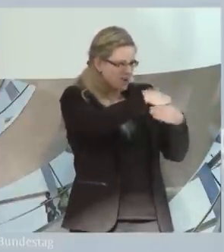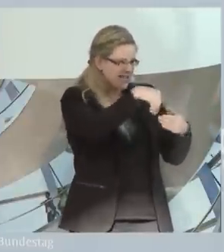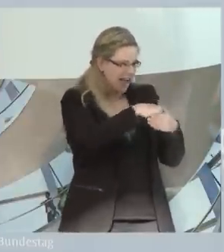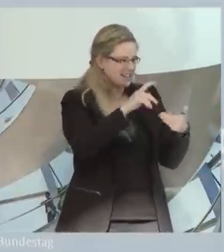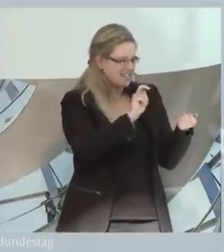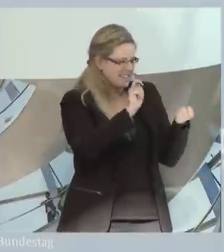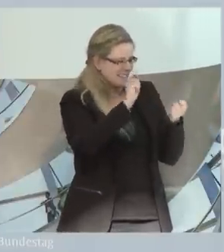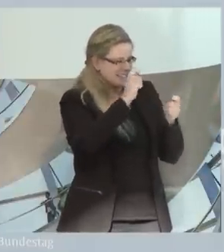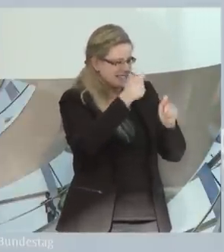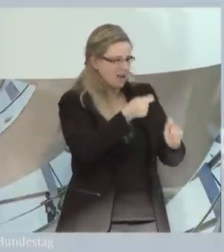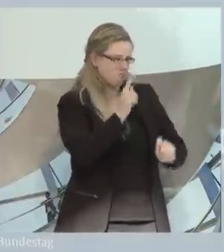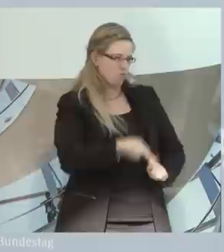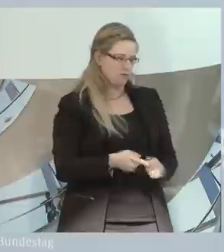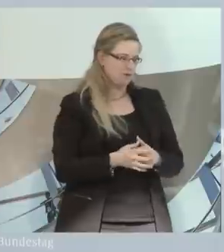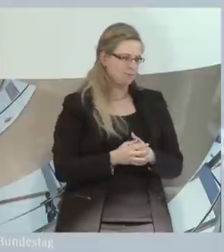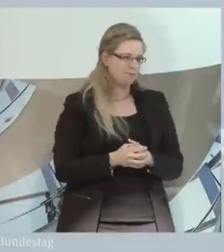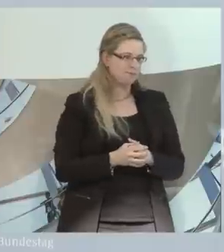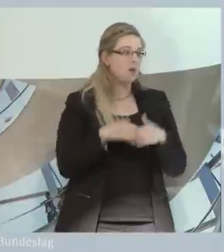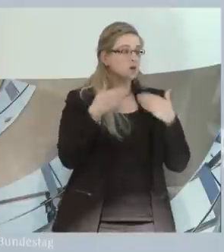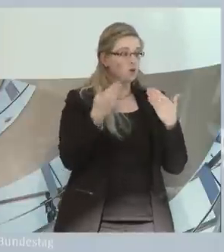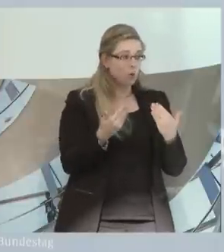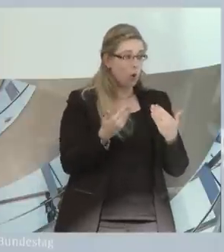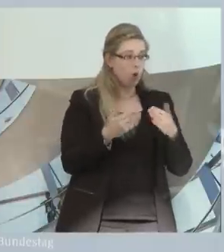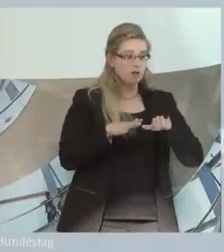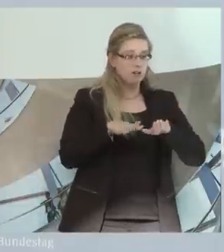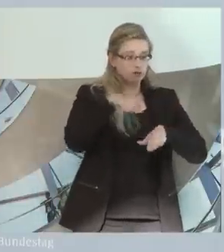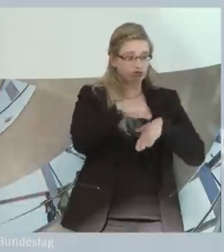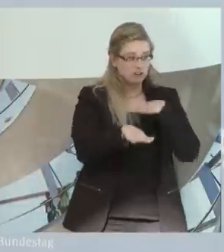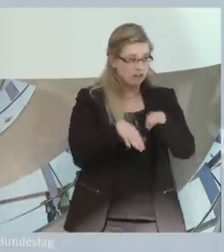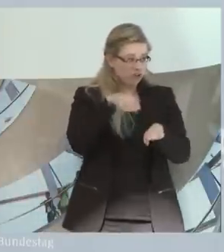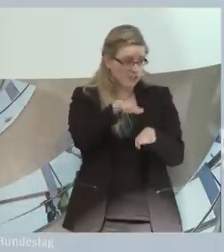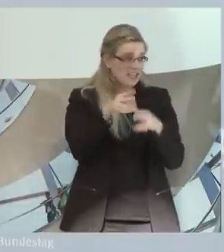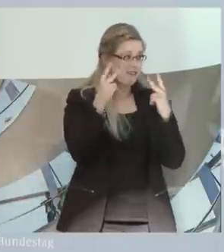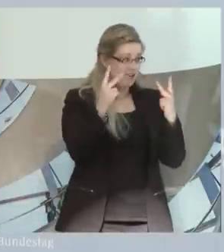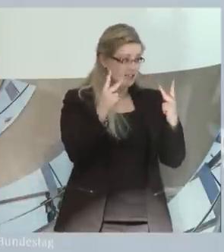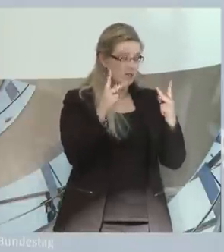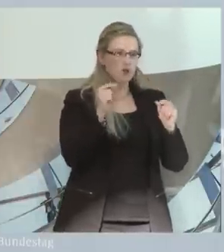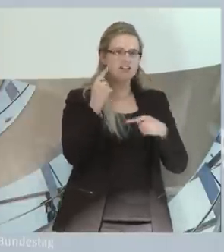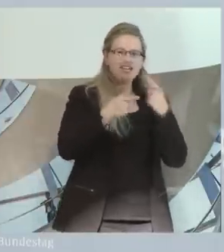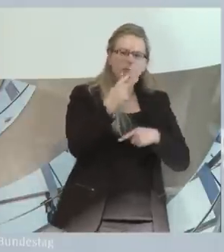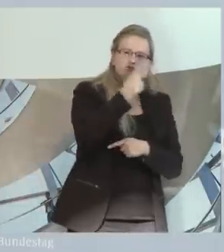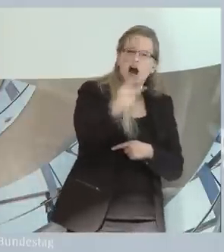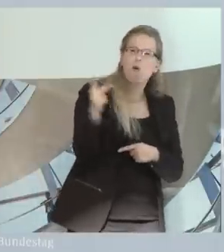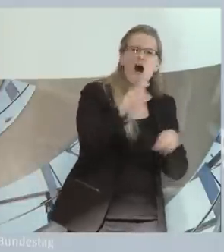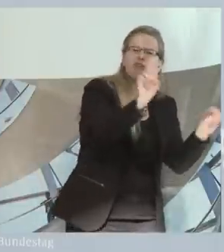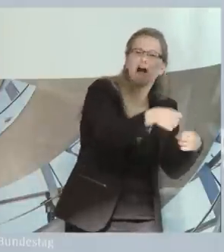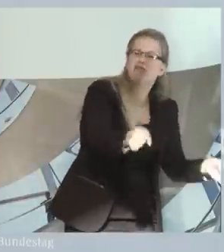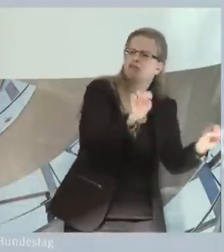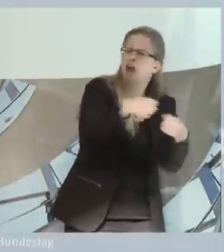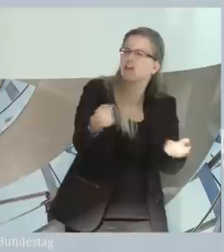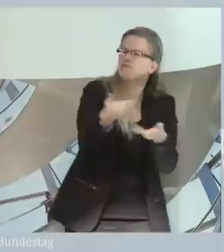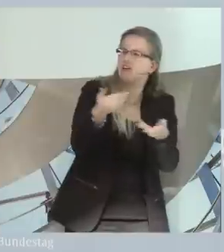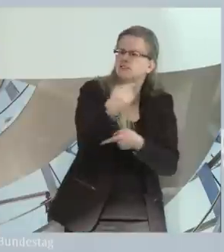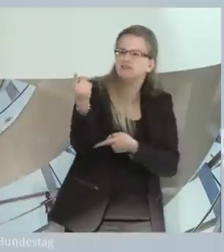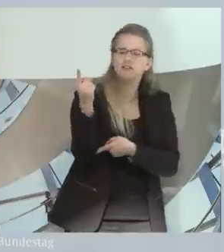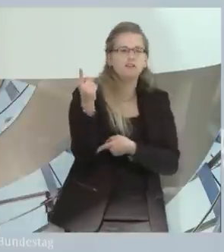Ich finde das eines der wichtigsten Schritte, nicht darauf zu schauen, was Menschen nicht können, sondern darauf zu schauen,